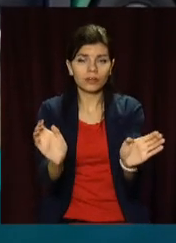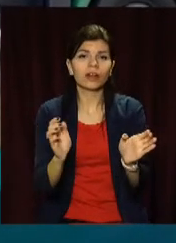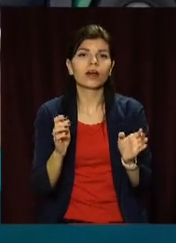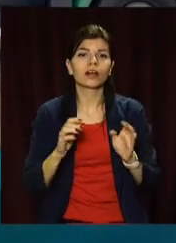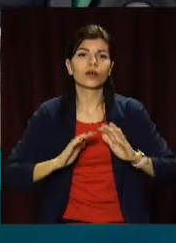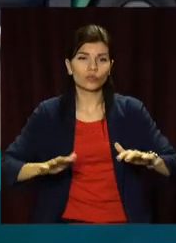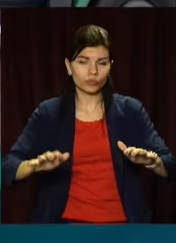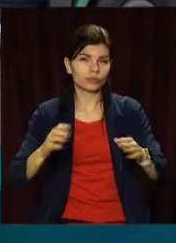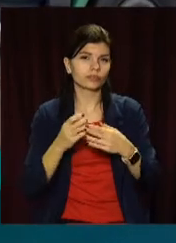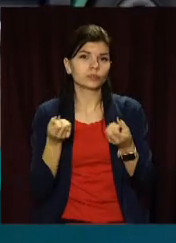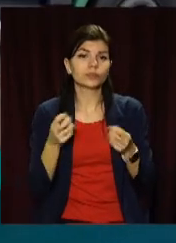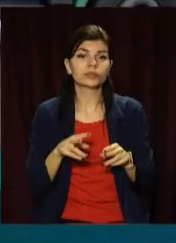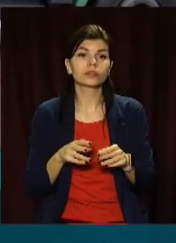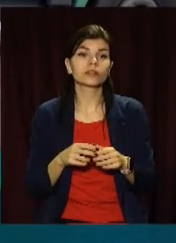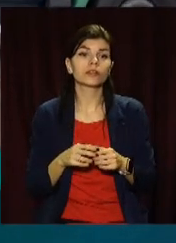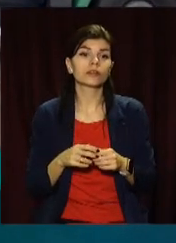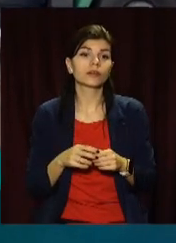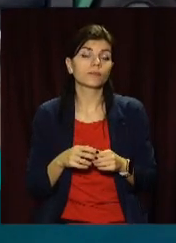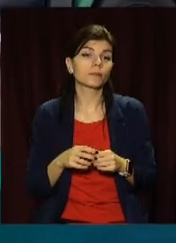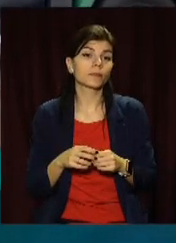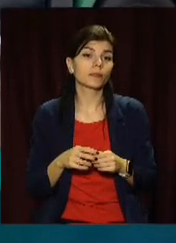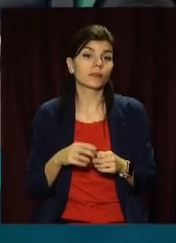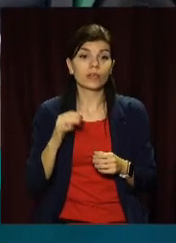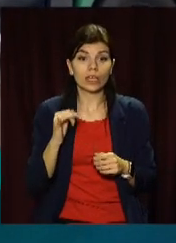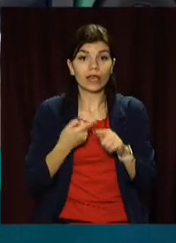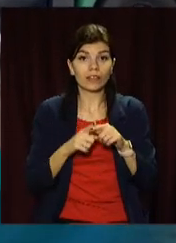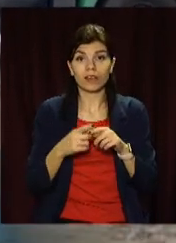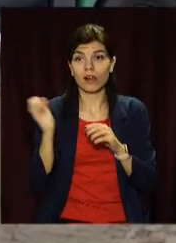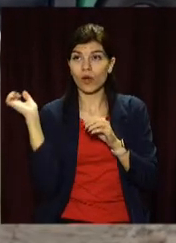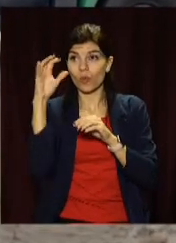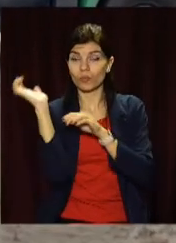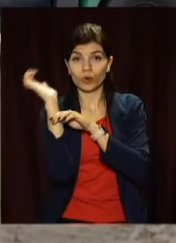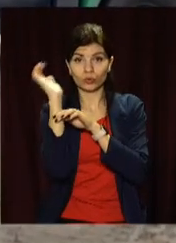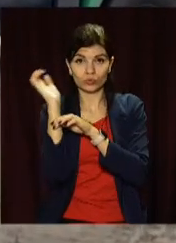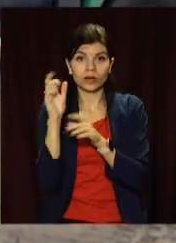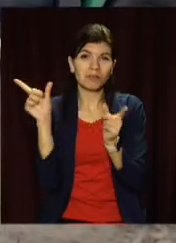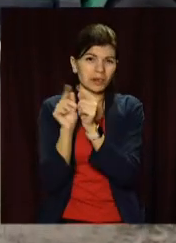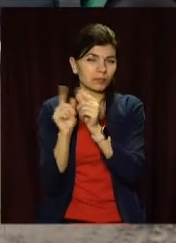є у нас в штаті, і погрузники, які з відвалами.